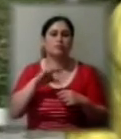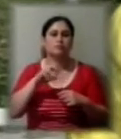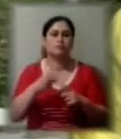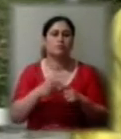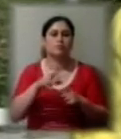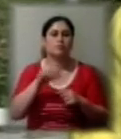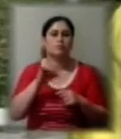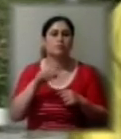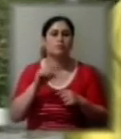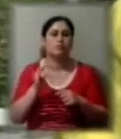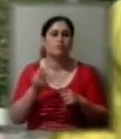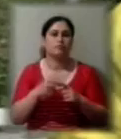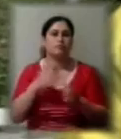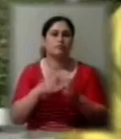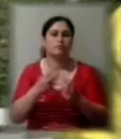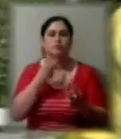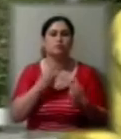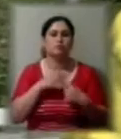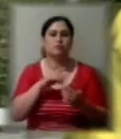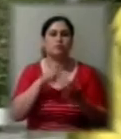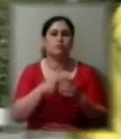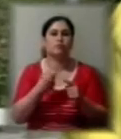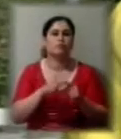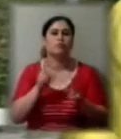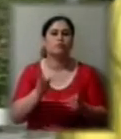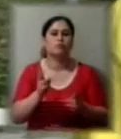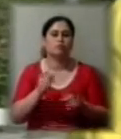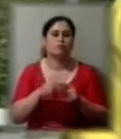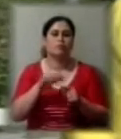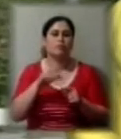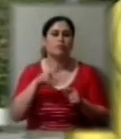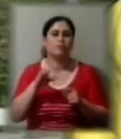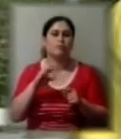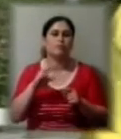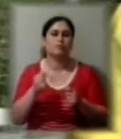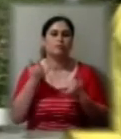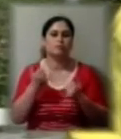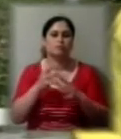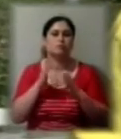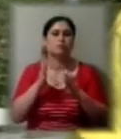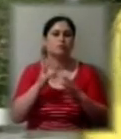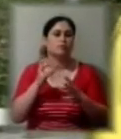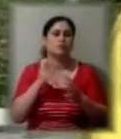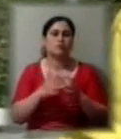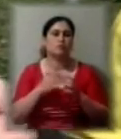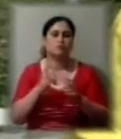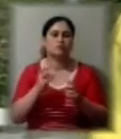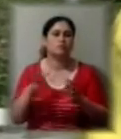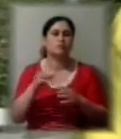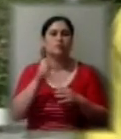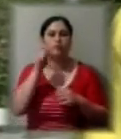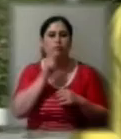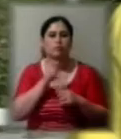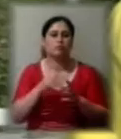Херсонці дивилися і питали, а хто це «Мельпомена». Зараз не тільки Херсон, не тільки вся Україна, дуже багато